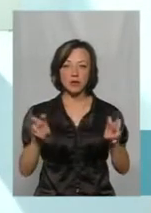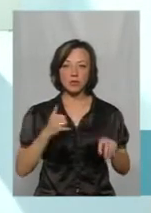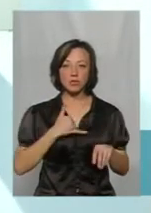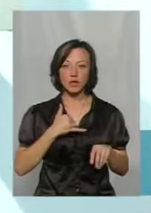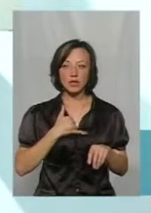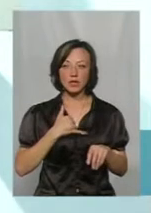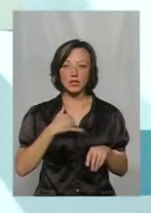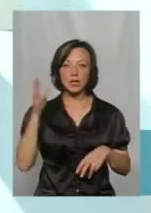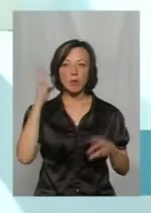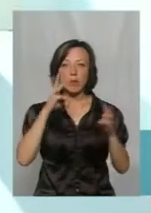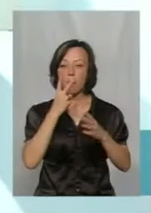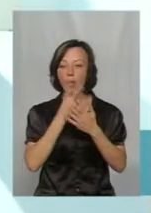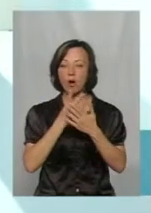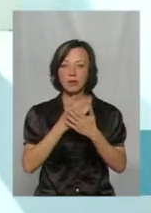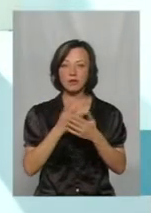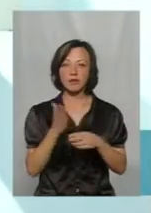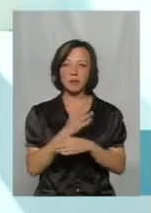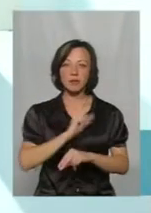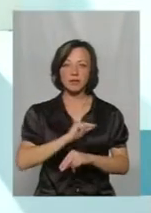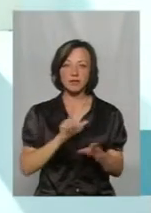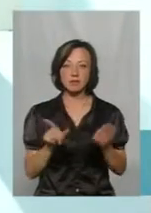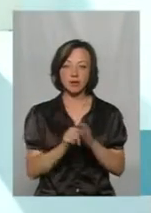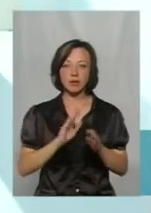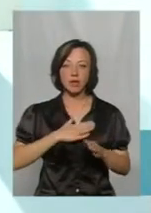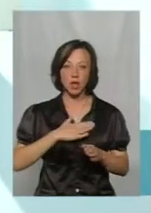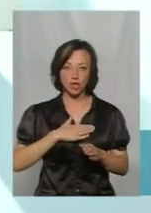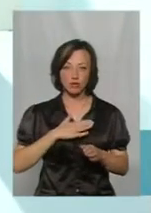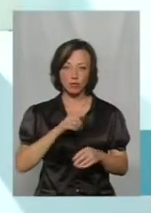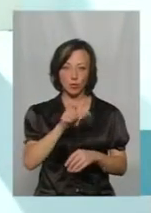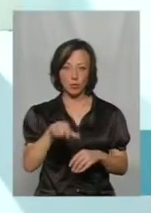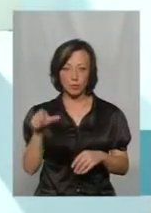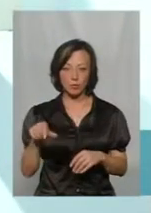«Стилі вік», показ моделі, які виготовили працівники спільно з нашими підопічними.